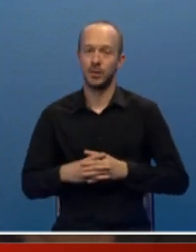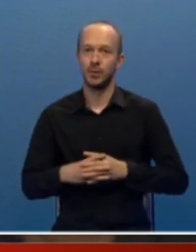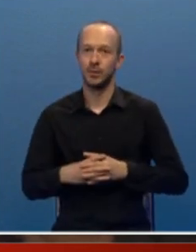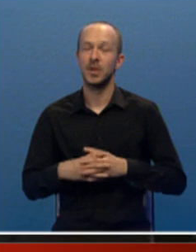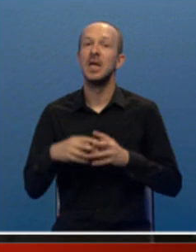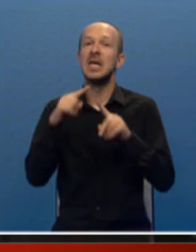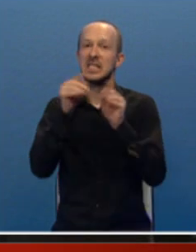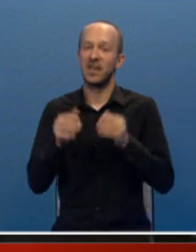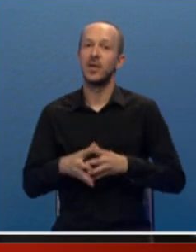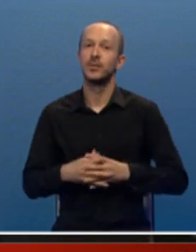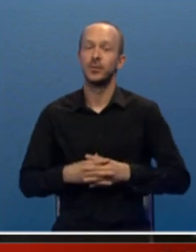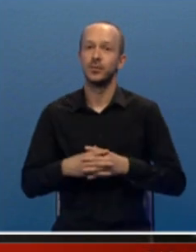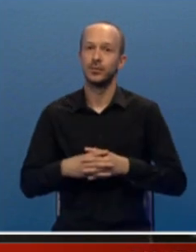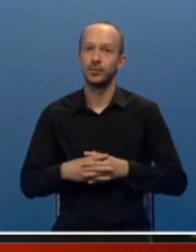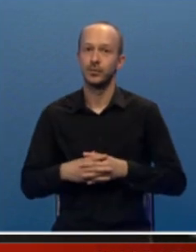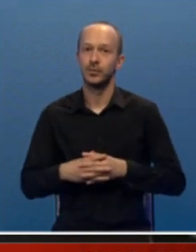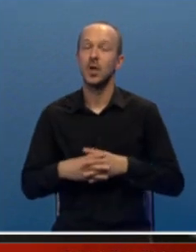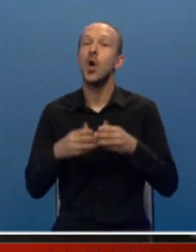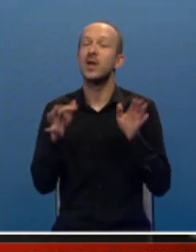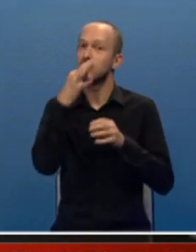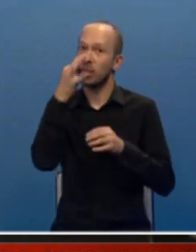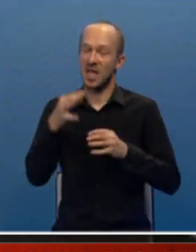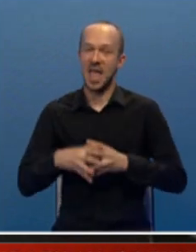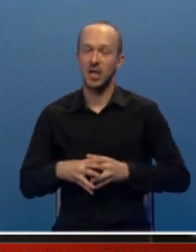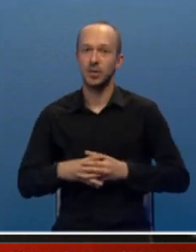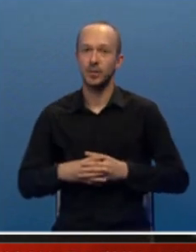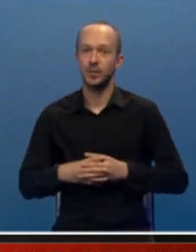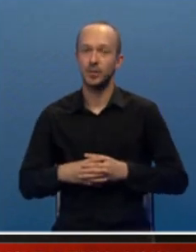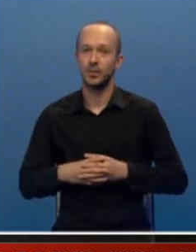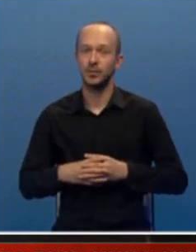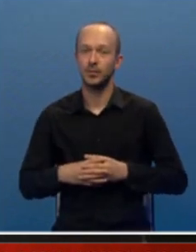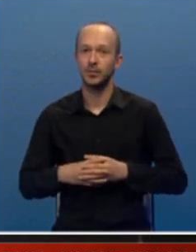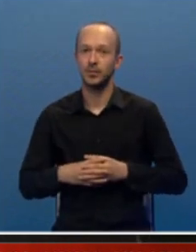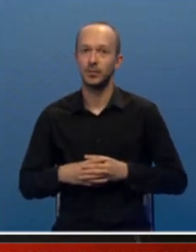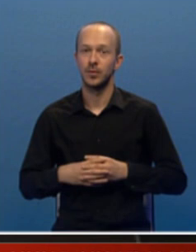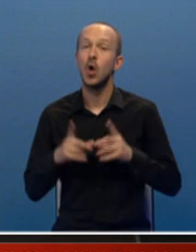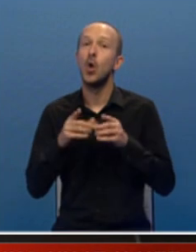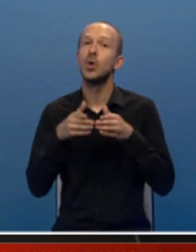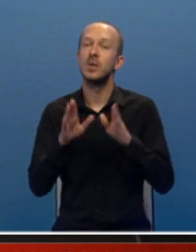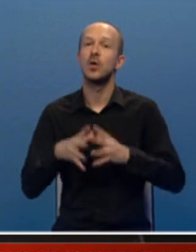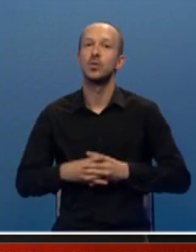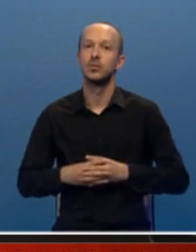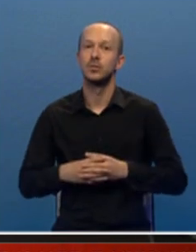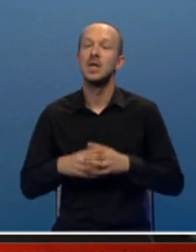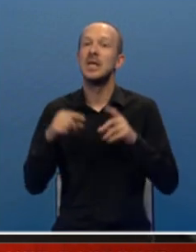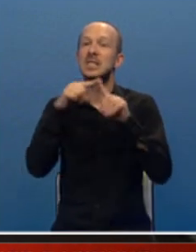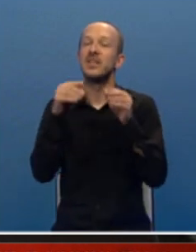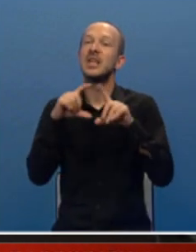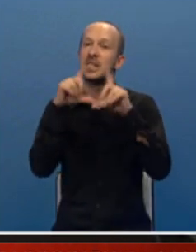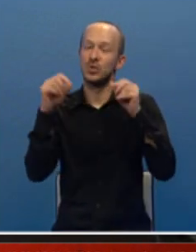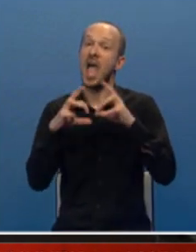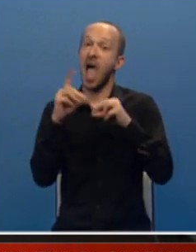crkvi. Otvažali smo ta pitanja o funkcioniranju crkve, crkveni institucija,